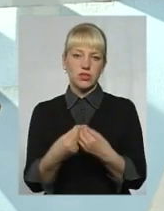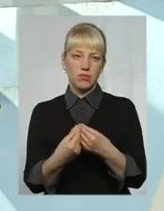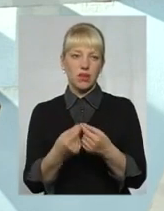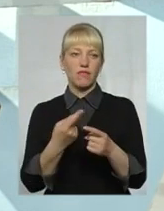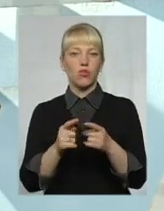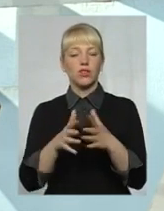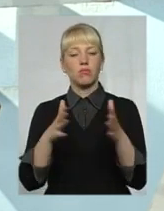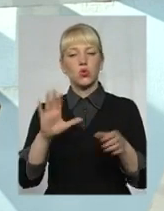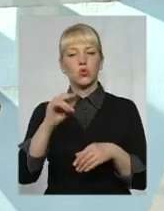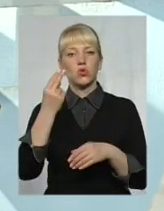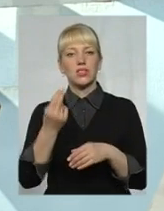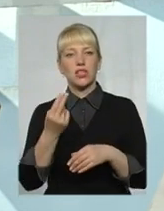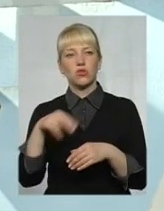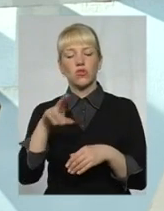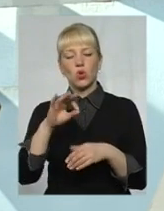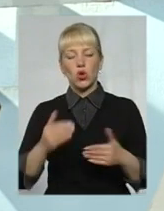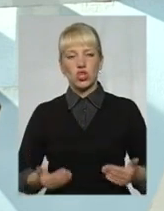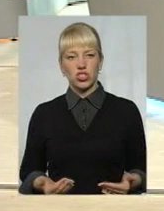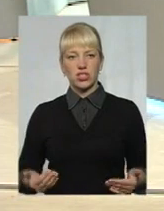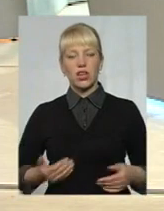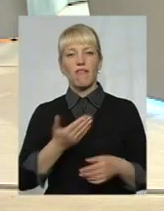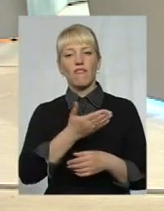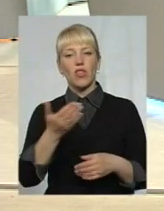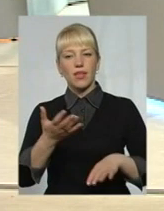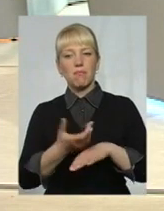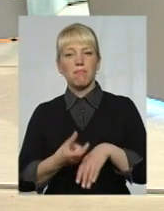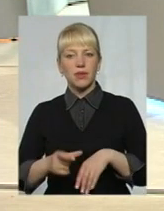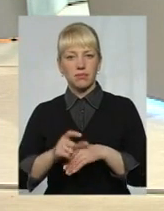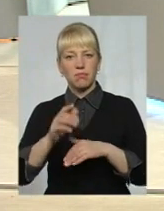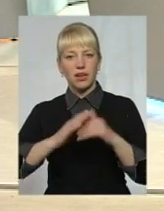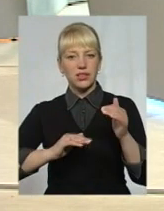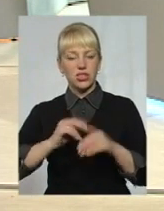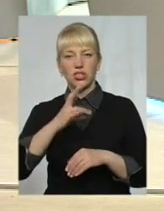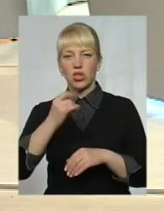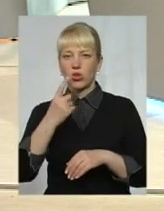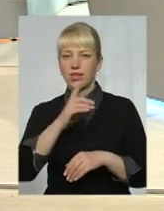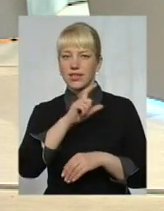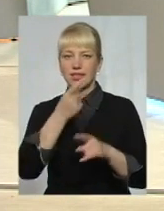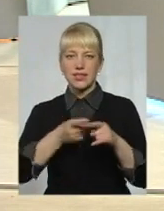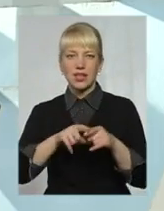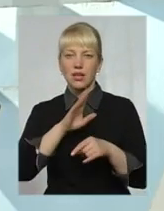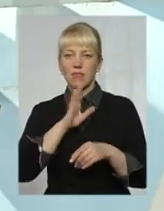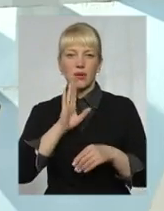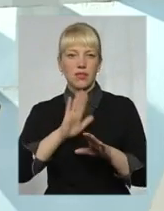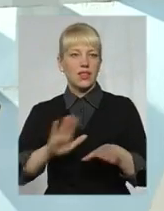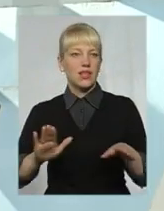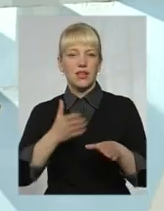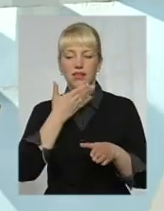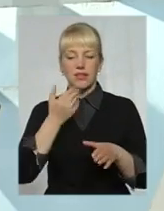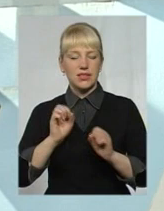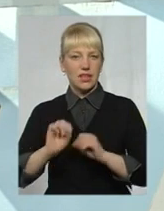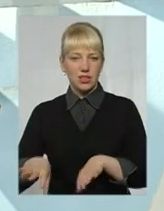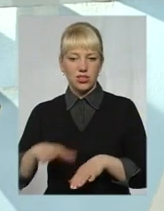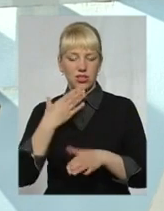вони більш соціалізовані до життя. Вони, практично, ще жодна з тих мам не залишила дитини, які вже